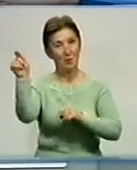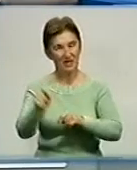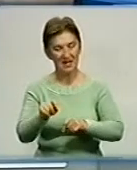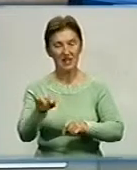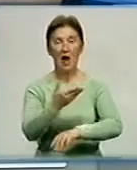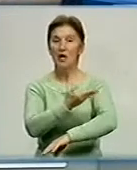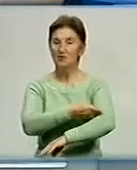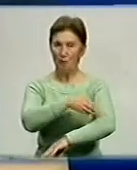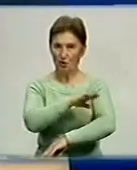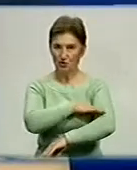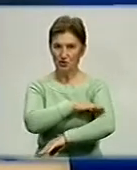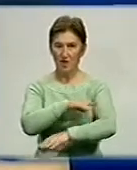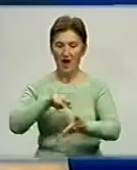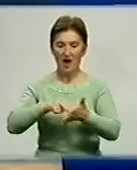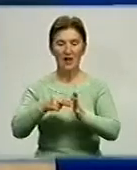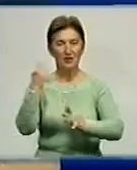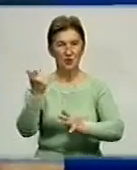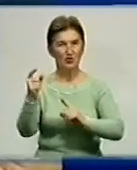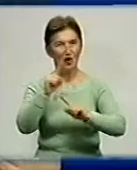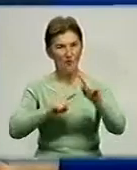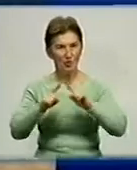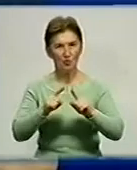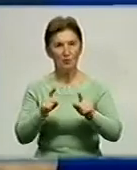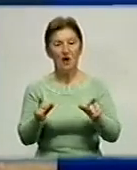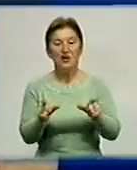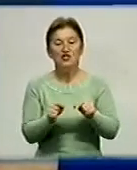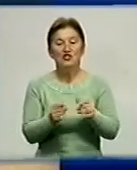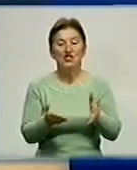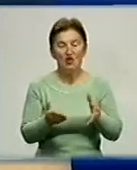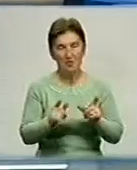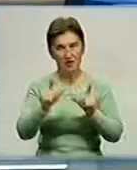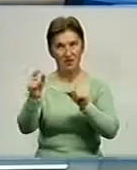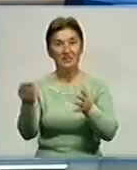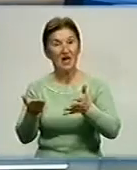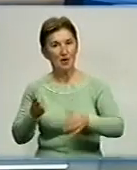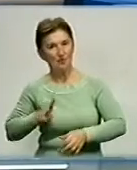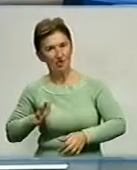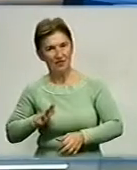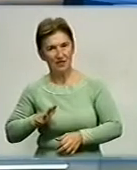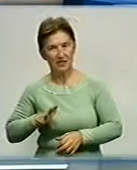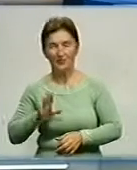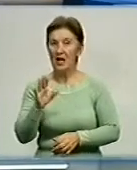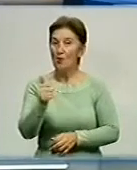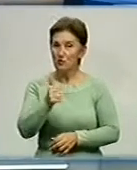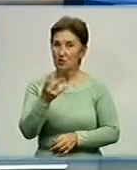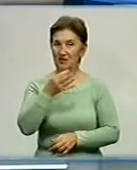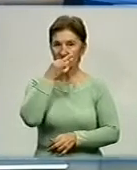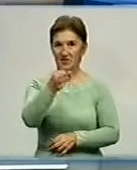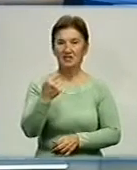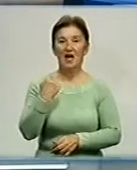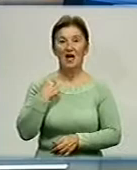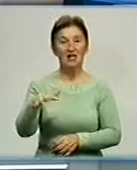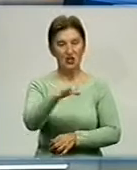економічного форуму. Розкажіть докладніше, з чим туди їхали, з якими очікуваннями? Ну, по-перше, треба сказати, що Кіровоградщина